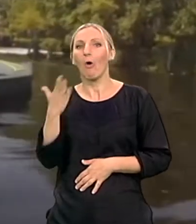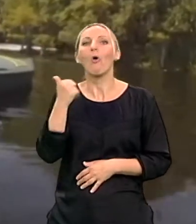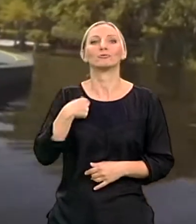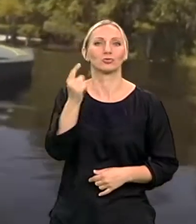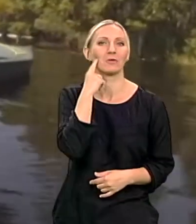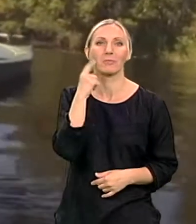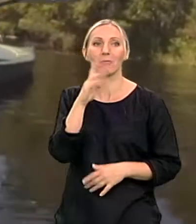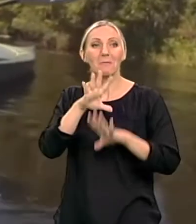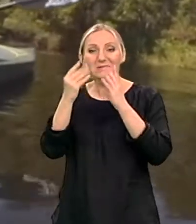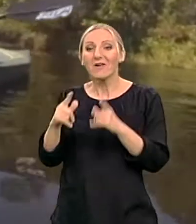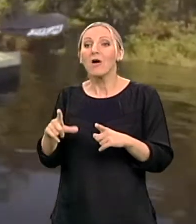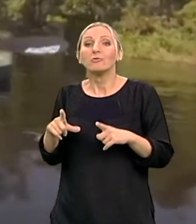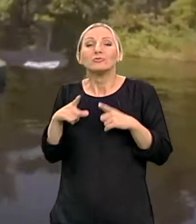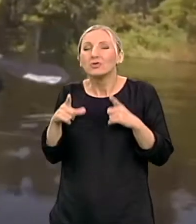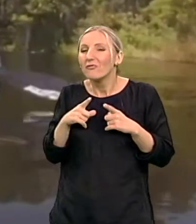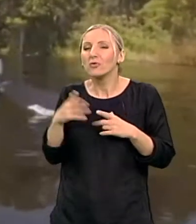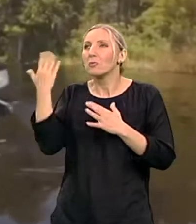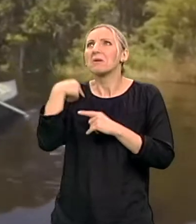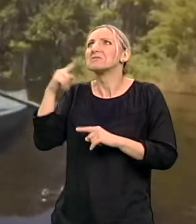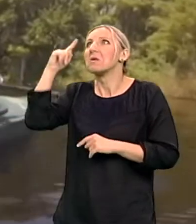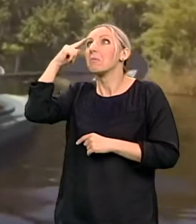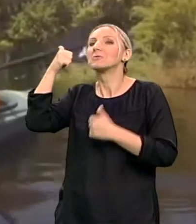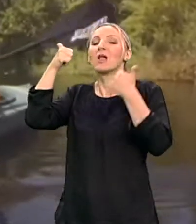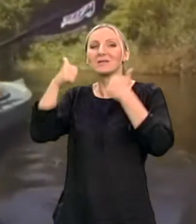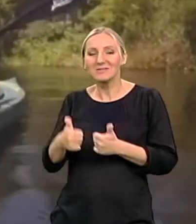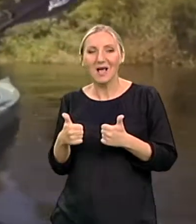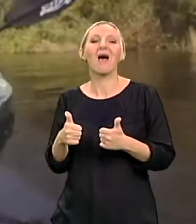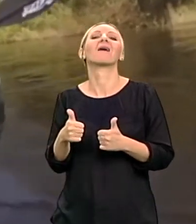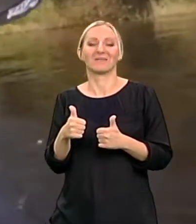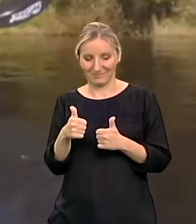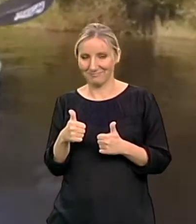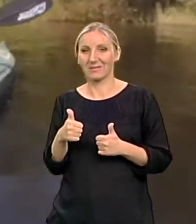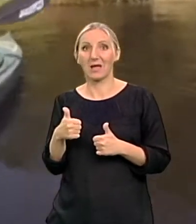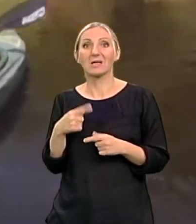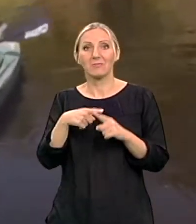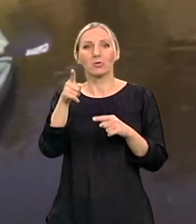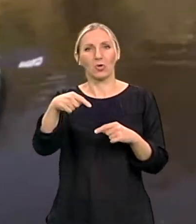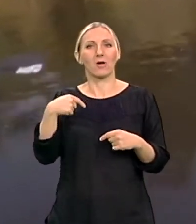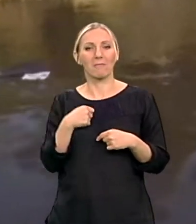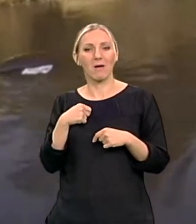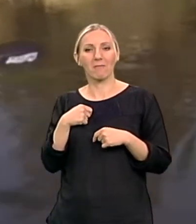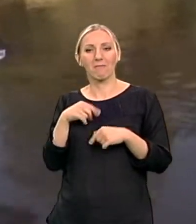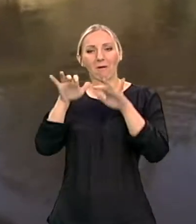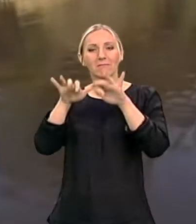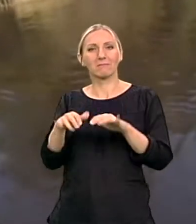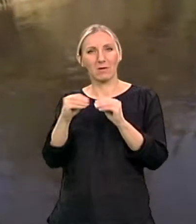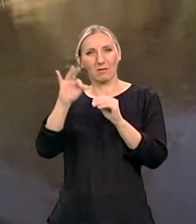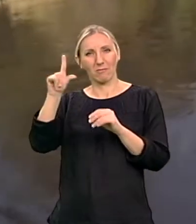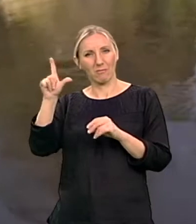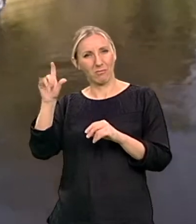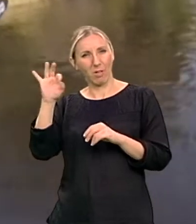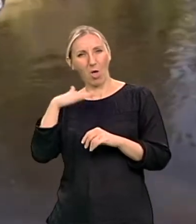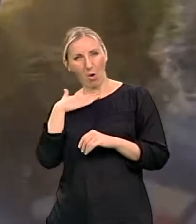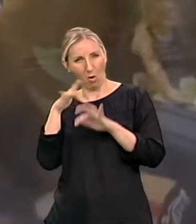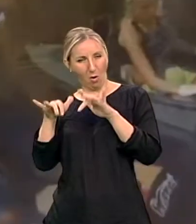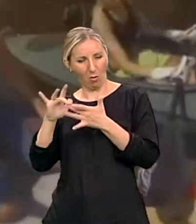stvari ono koje nikada u životu ranje nisam ni pomišila. Tako da sam iz tog razloga pokrenula svoj blog. Jer me je dodatno motivisao da pišem